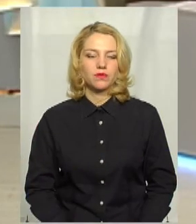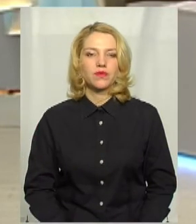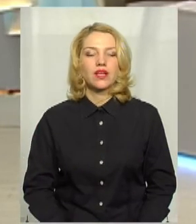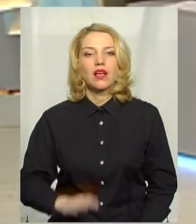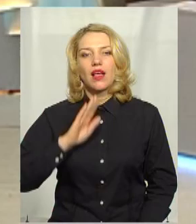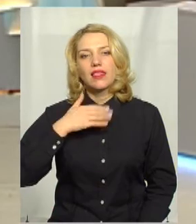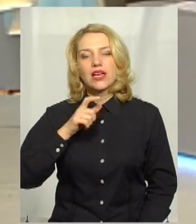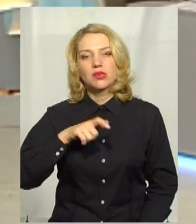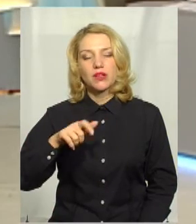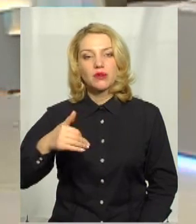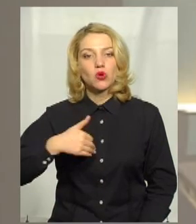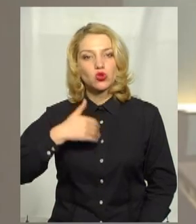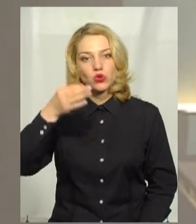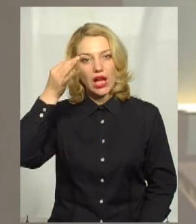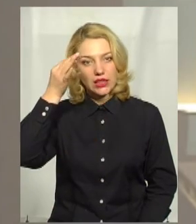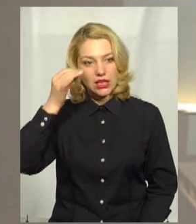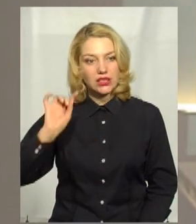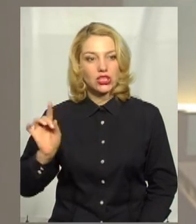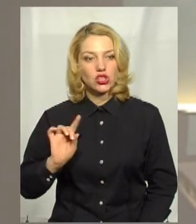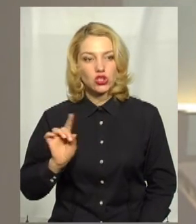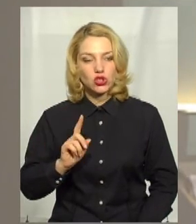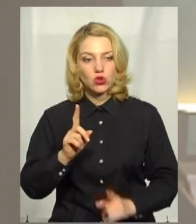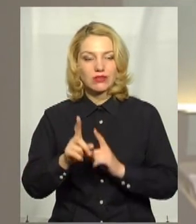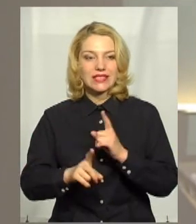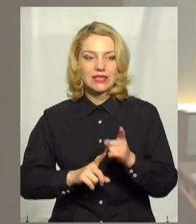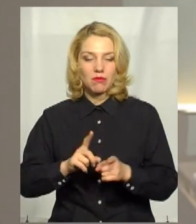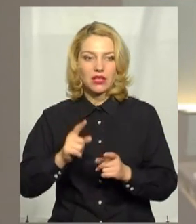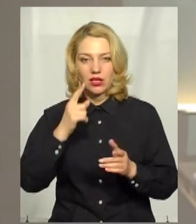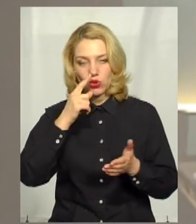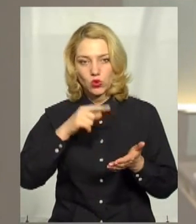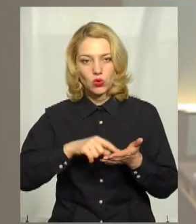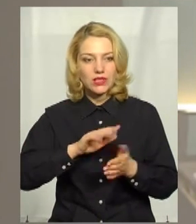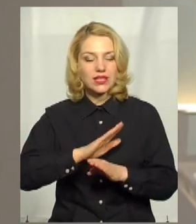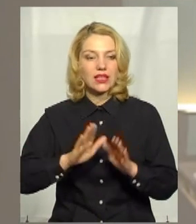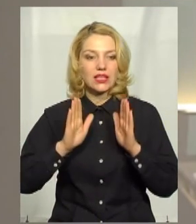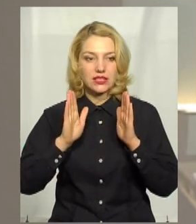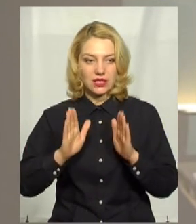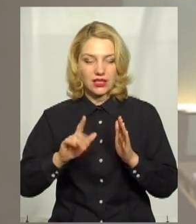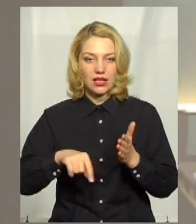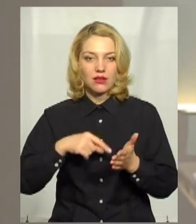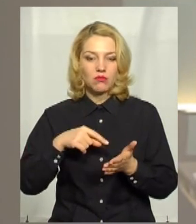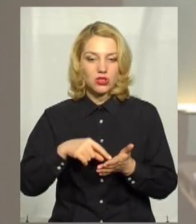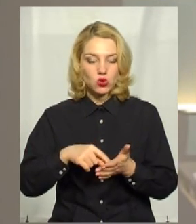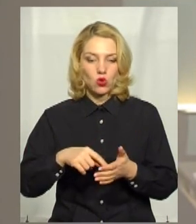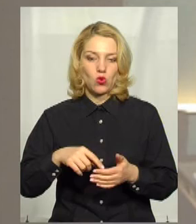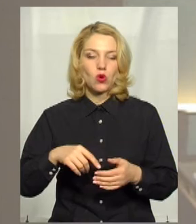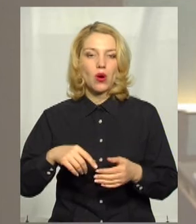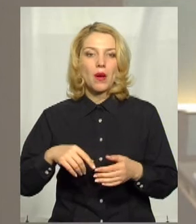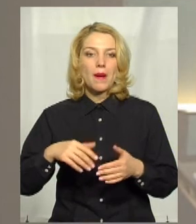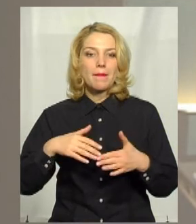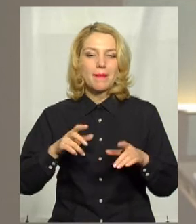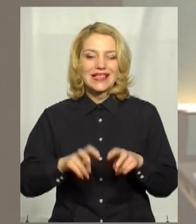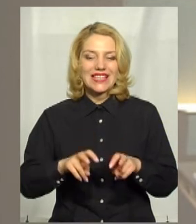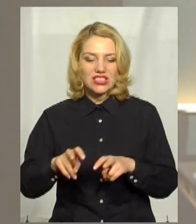Нашим глядачам хочу нагадати, що зміни торкнулися не тільки міського пасажирського